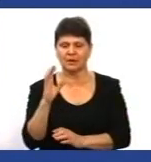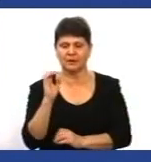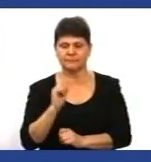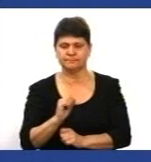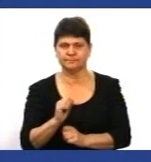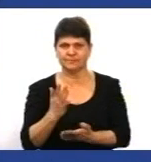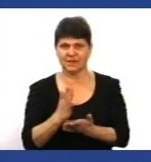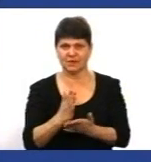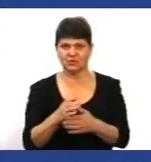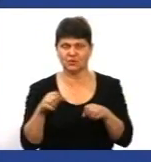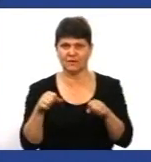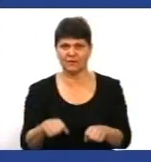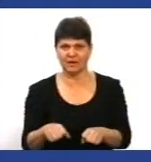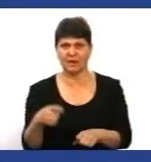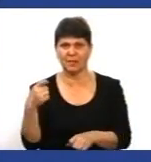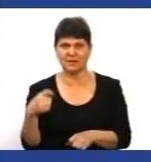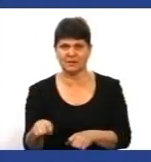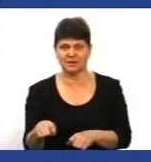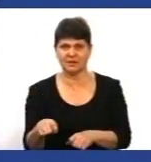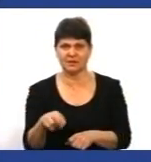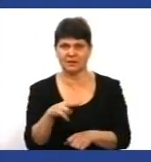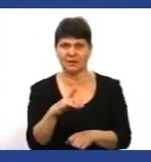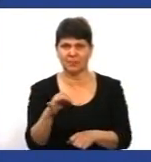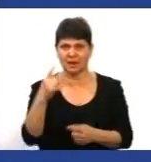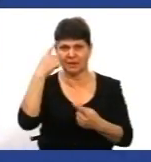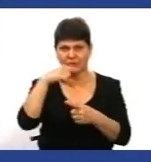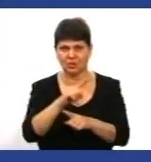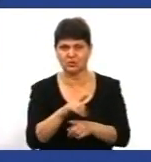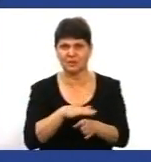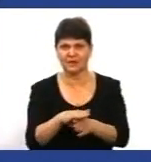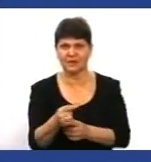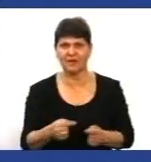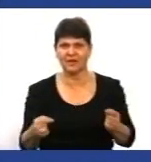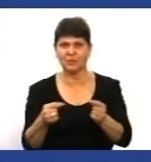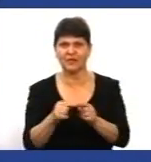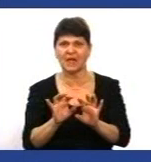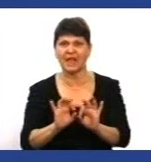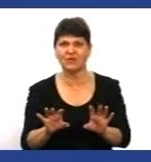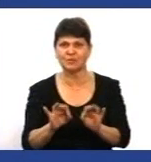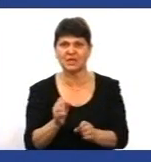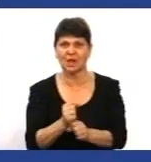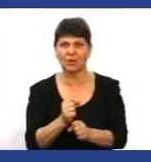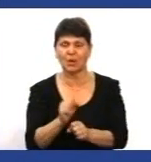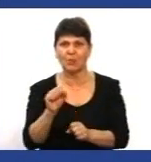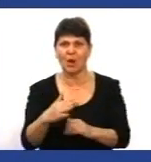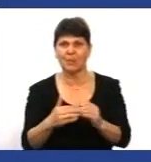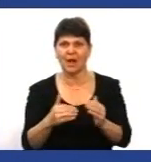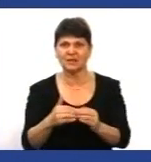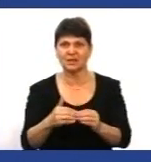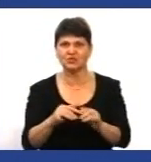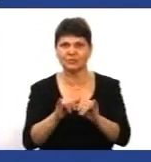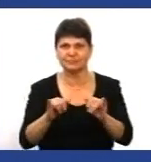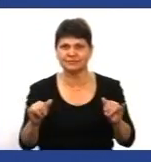влади, людські президента. При технологічному веденні відповідної інформаційної роботи можна практично розклатити будь-яку